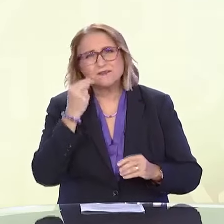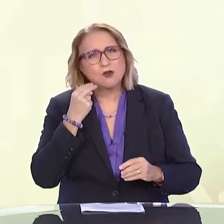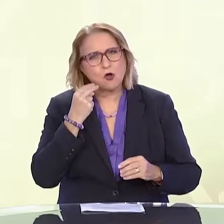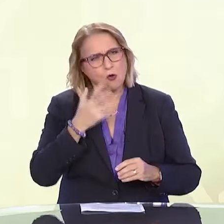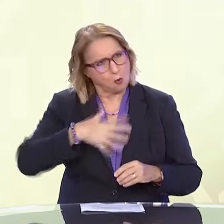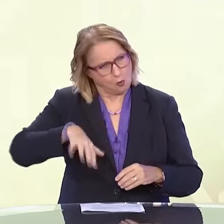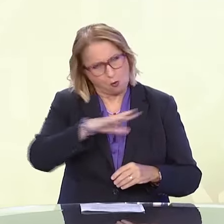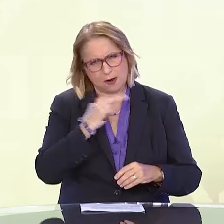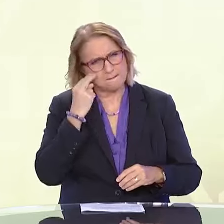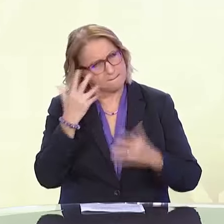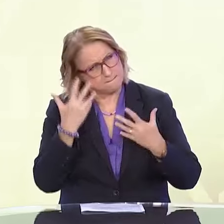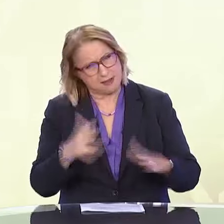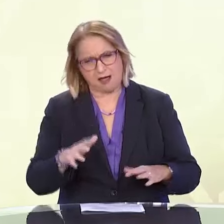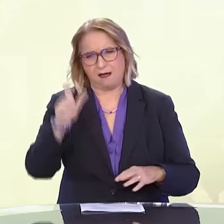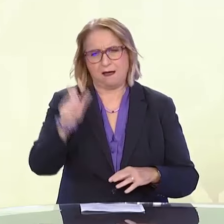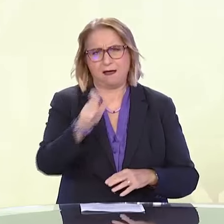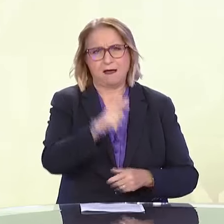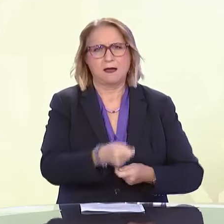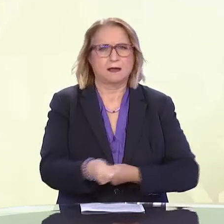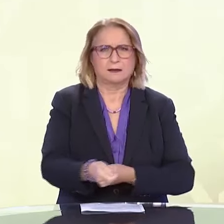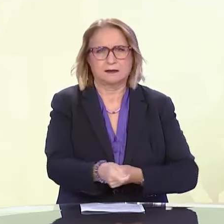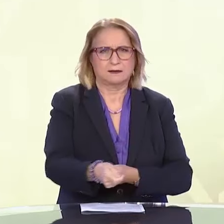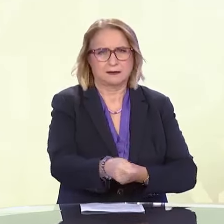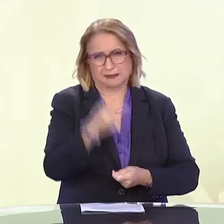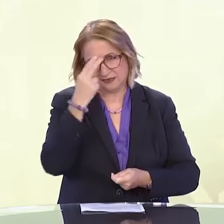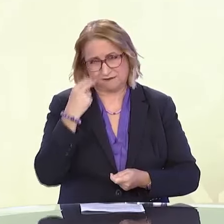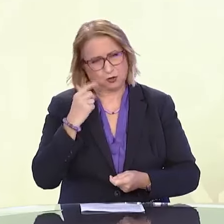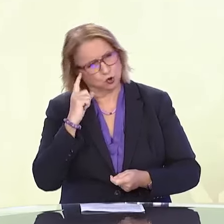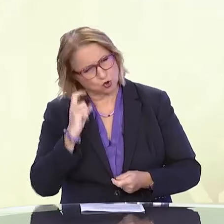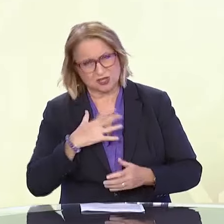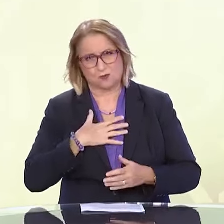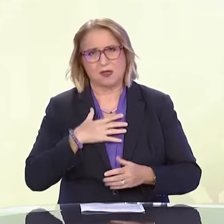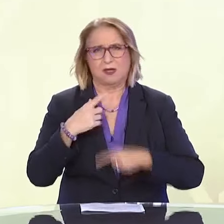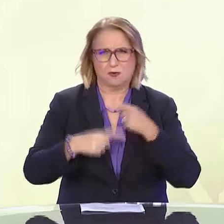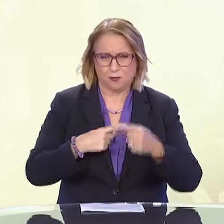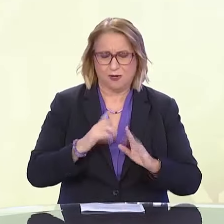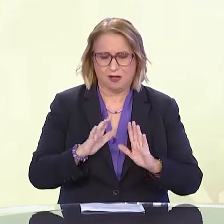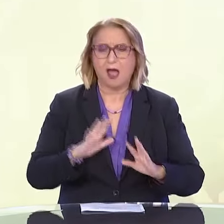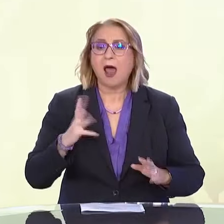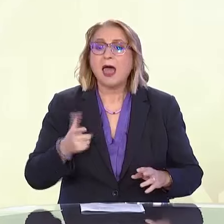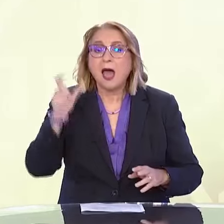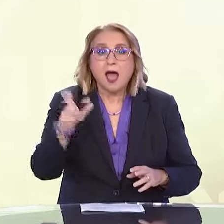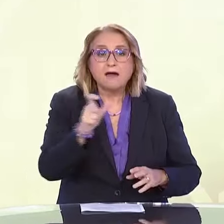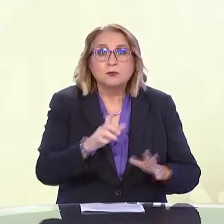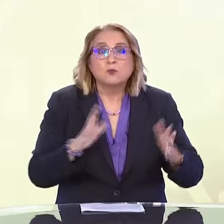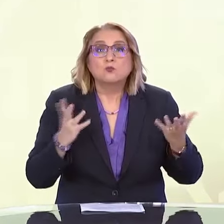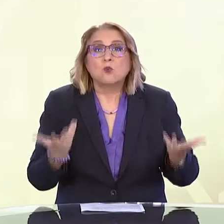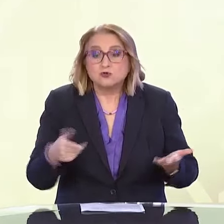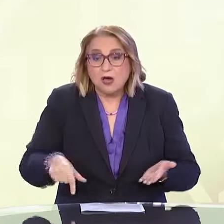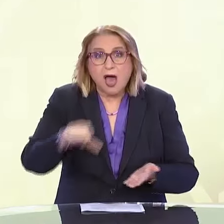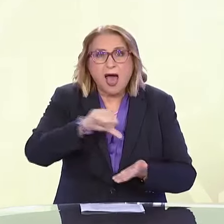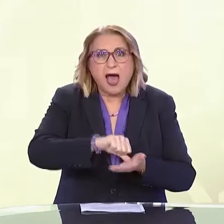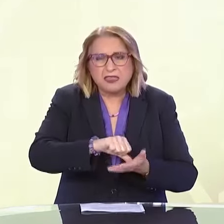μετακινείται με ένα τέτοιο μπαστούνι στο χέρι. Γνωρίζουμε όμως πώς βιώνουν τα άτομα αυτά την κινητικότητα σε μια χαοτική πόλη όπως η Αθήνα.